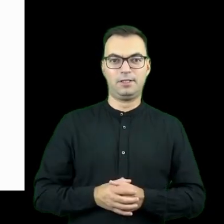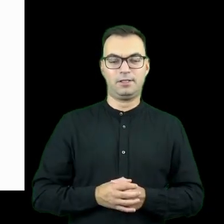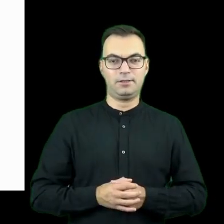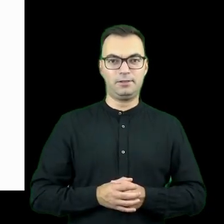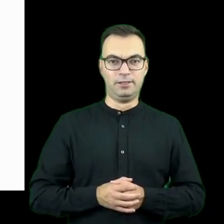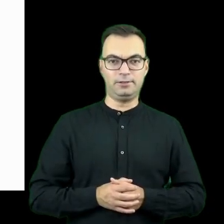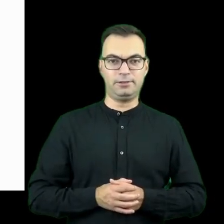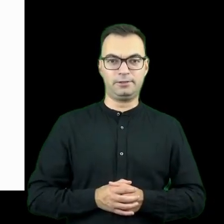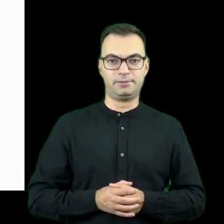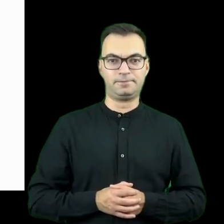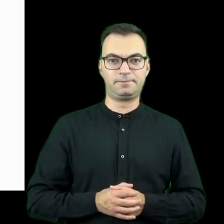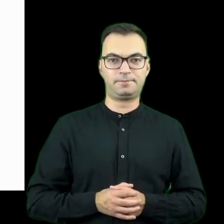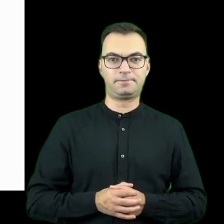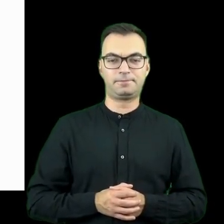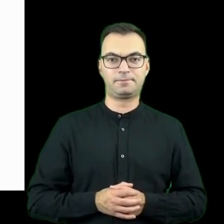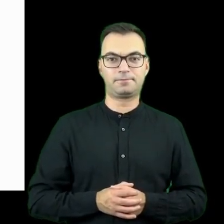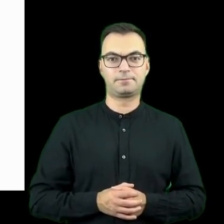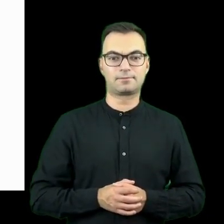materiałów na ten temat.